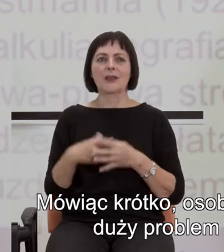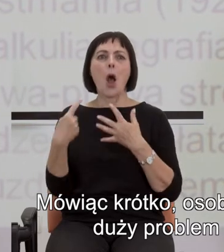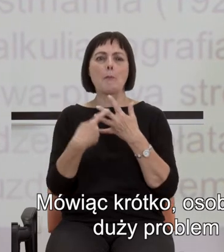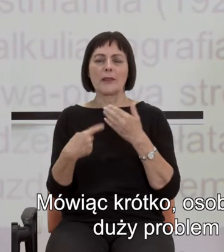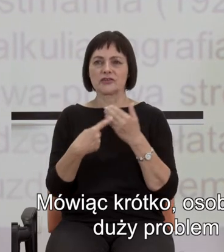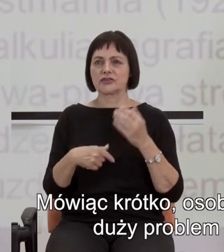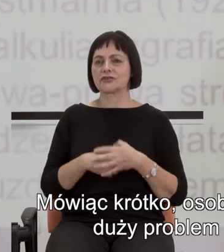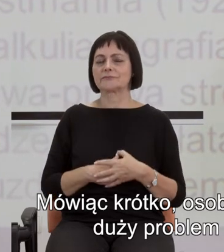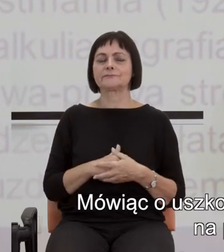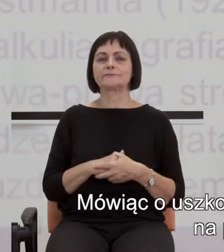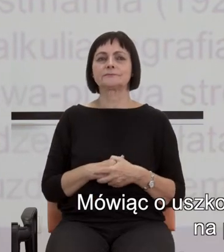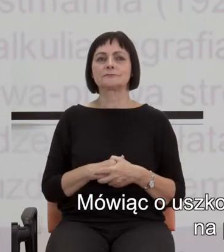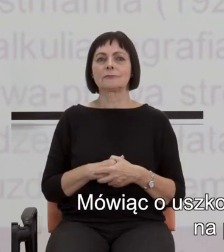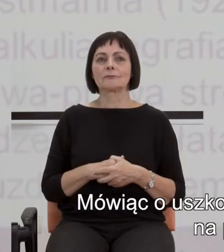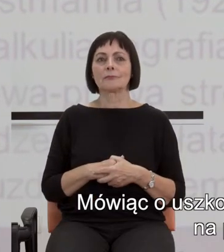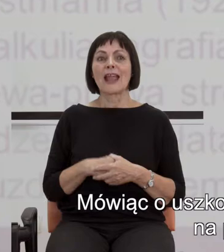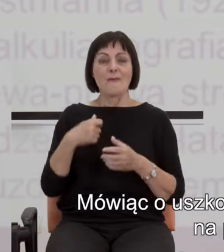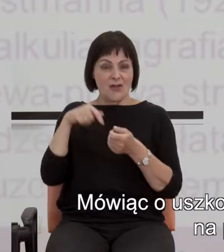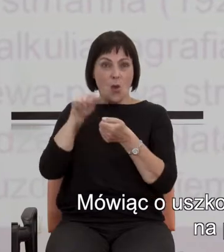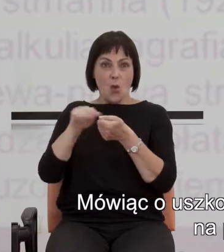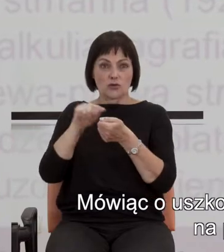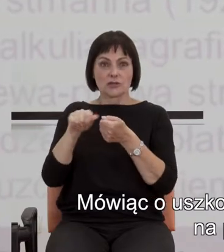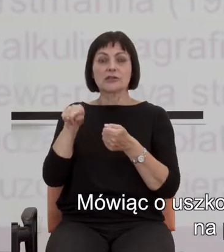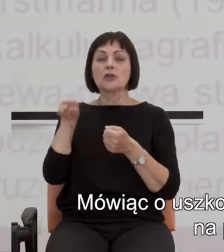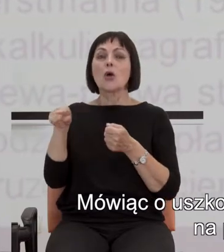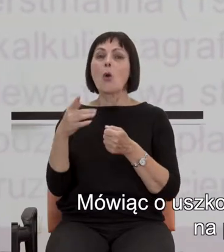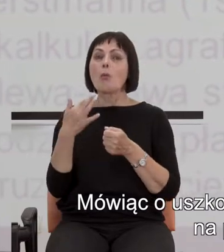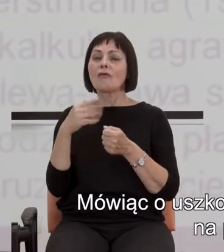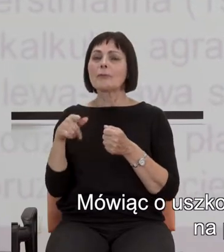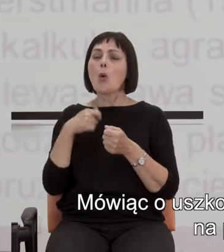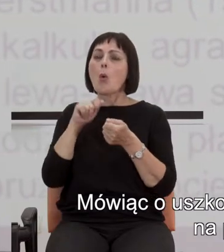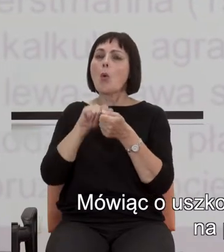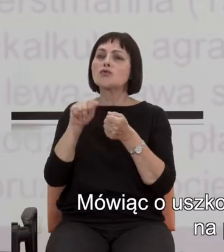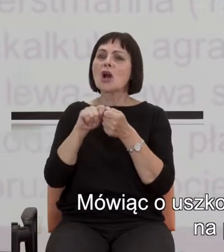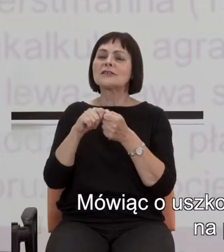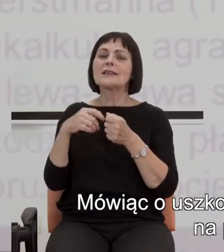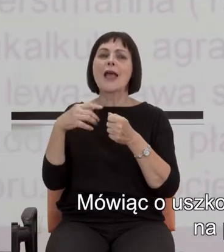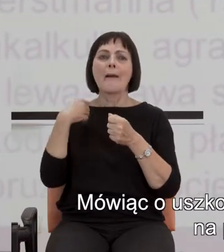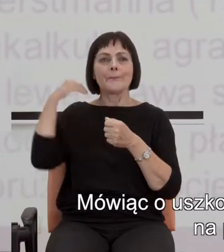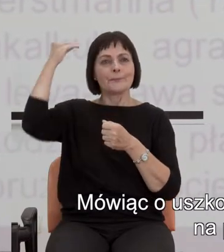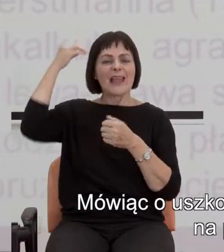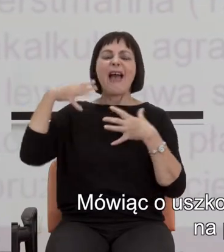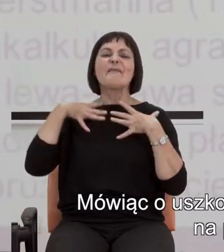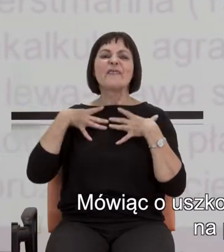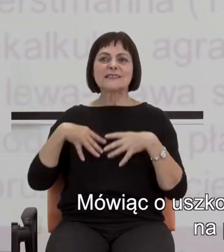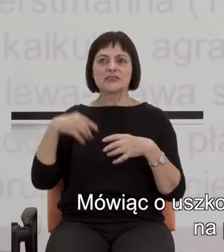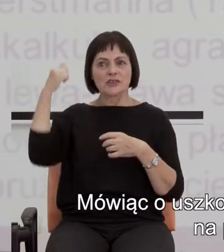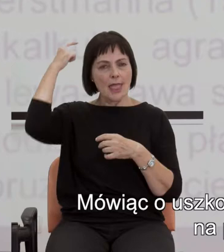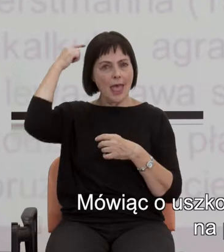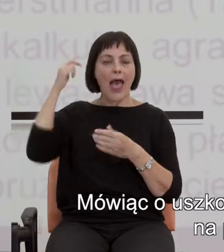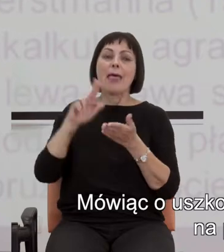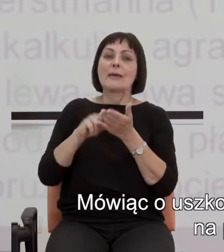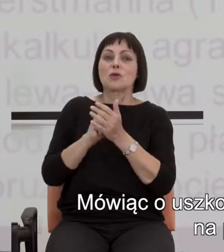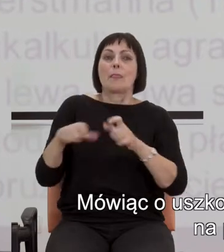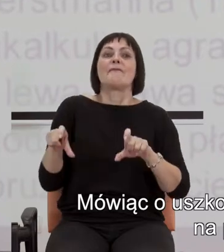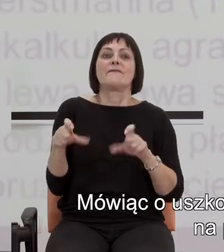posługiwać się liczbami. Mówiąc o uszkodzeniach, mam tu na myśli uszkodzenia fizyczne, na przykład w wyniku jakiegoś